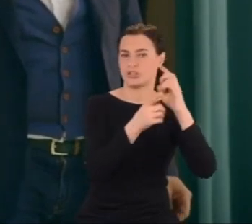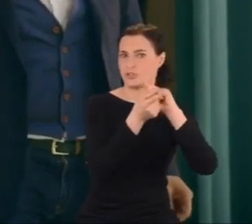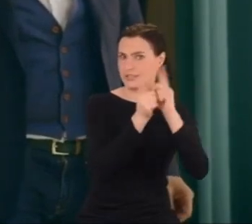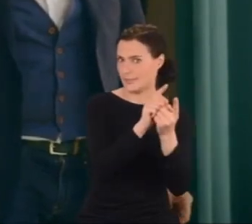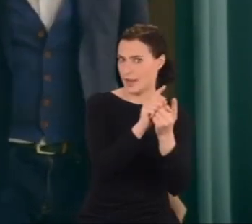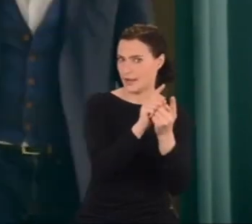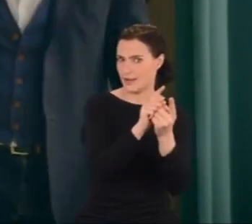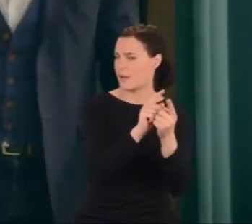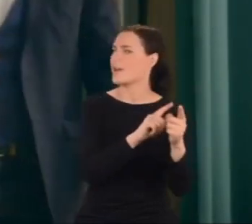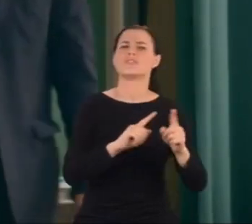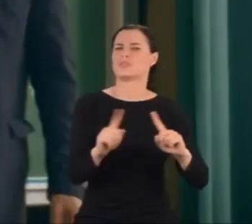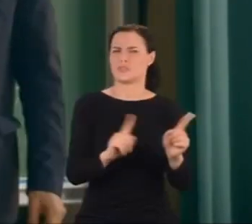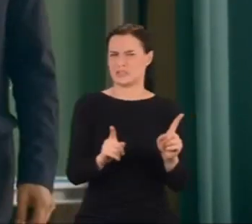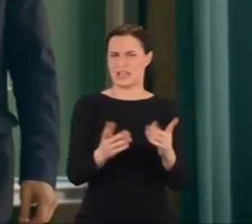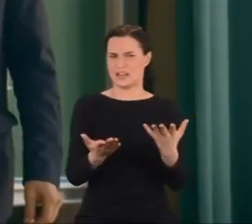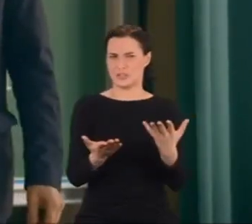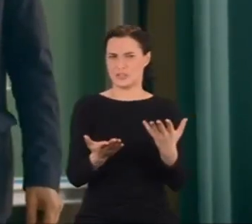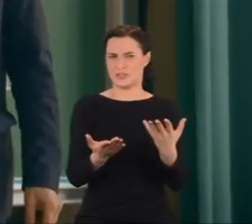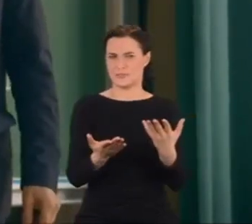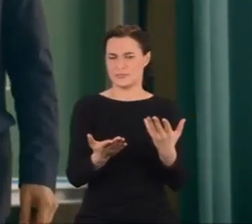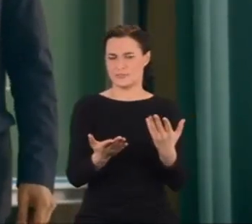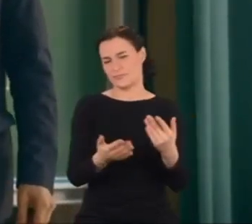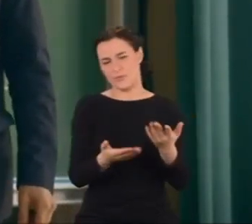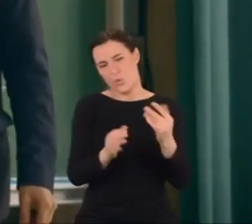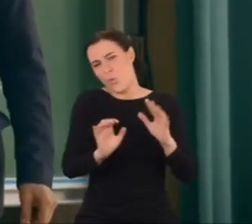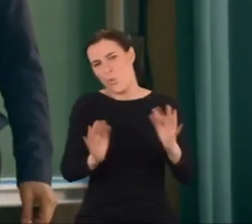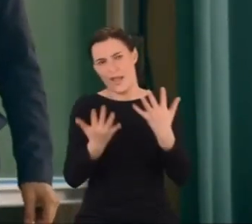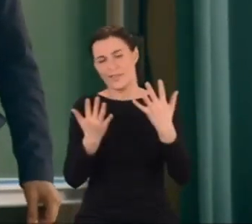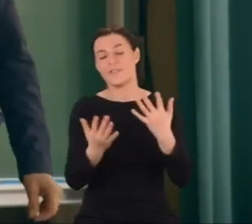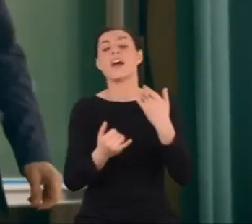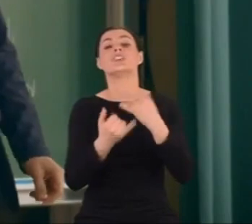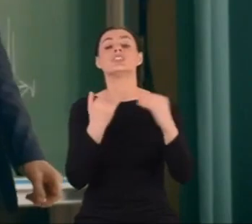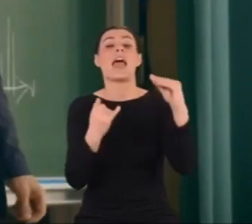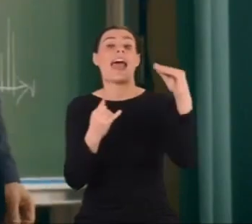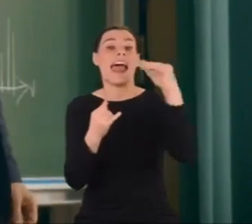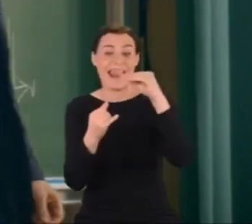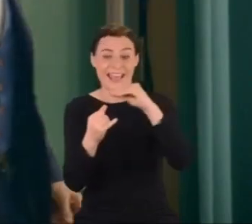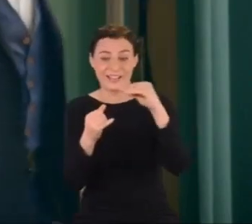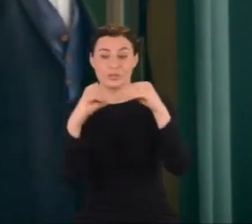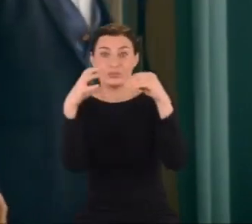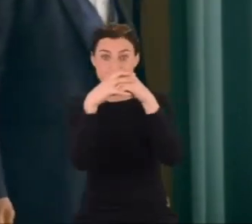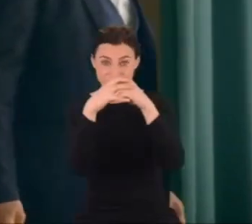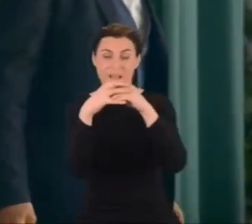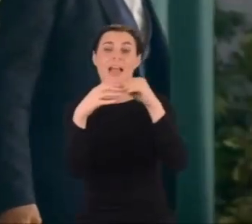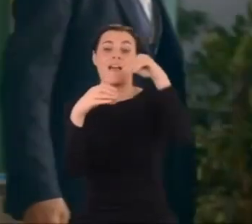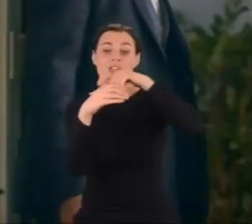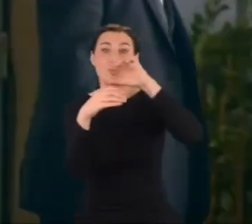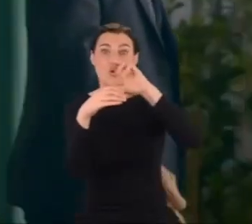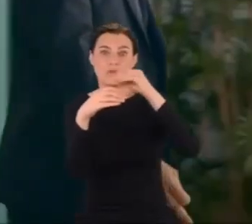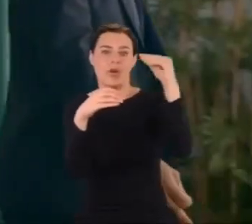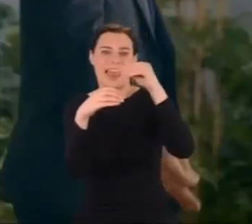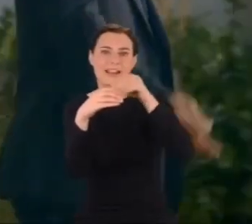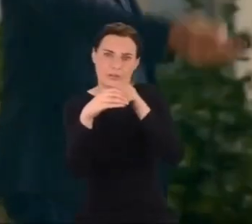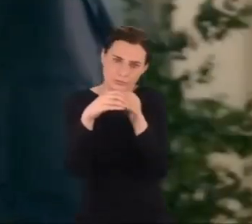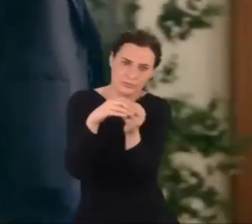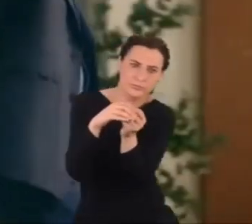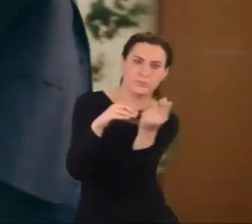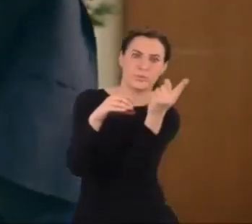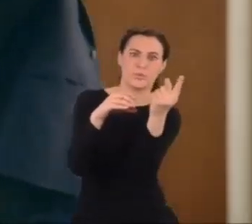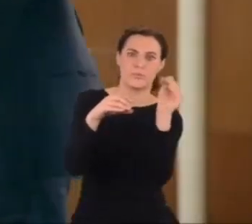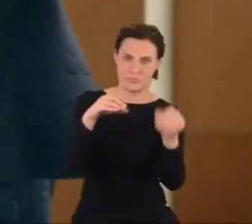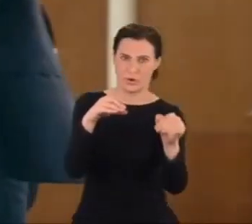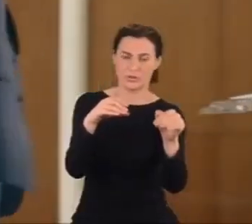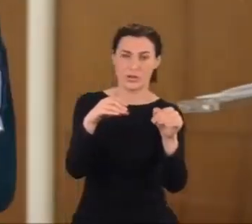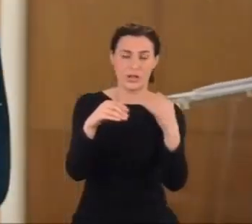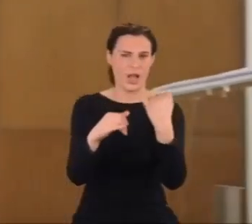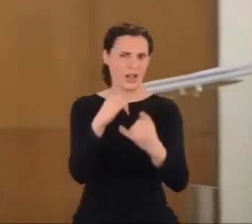Co to oznacza dla badacza? Proste, że elektron może wydostać się z jądra atomowego. A